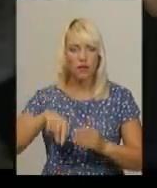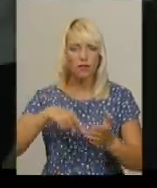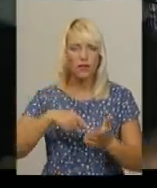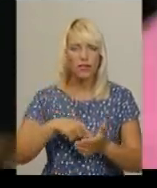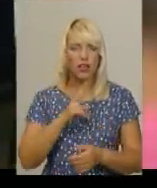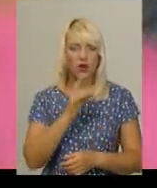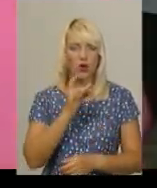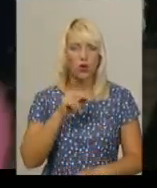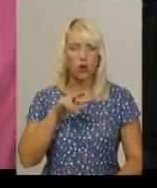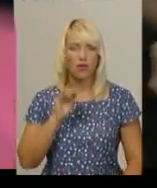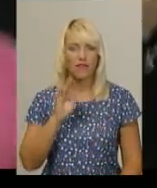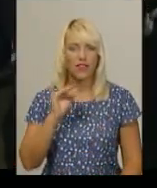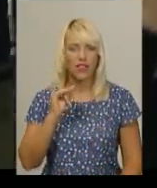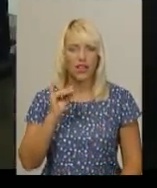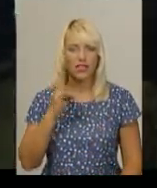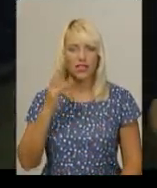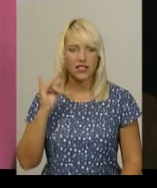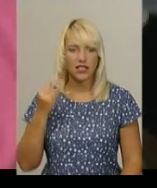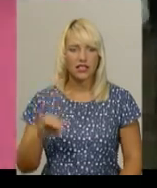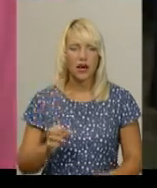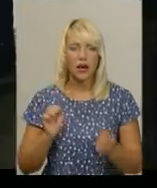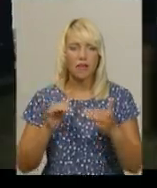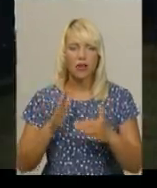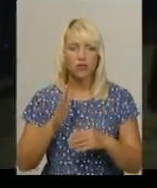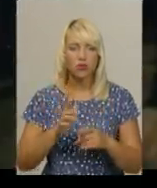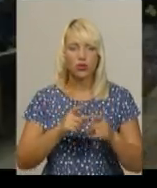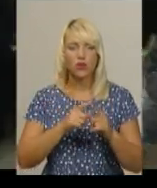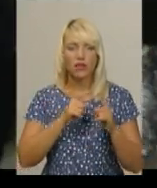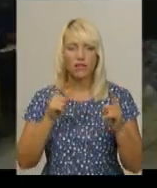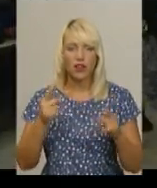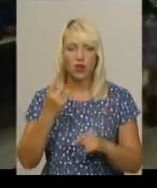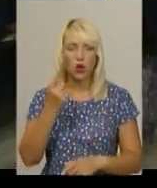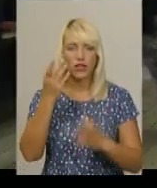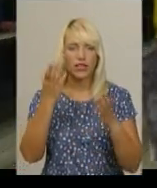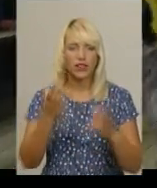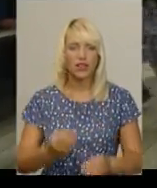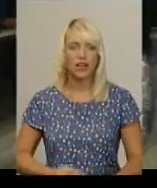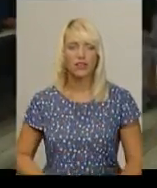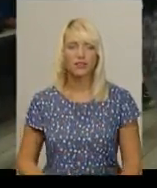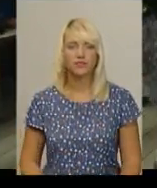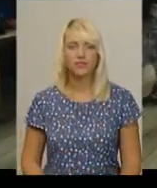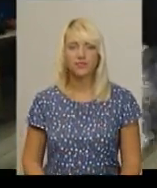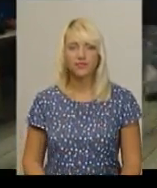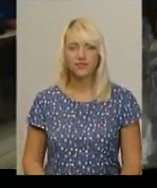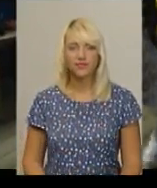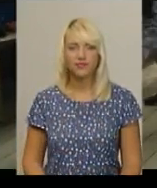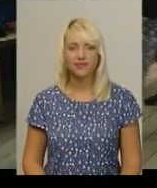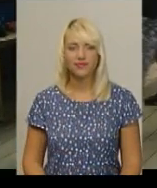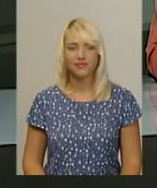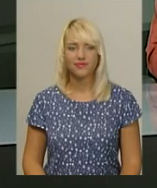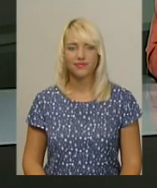Матчова зустріч із боксу в Рівному триватиме один день. Ярослава Антошевська, Олександр Горішевський. Новини. Поділя. Центр.